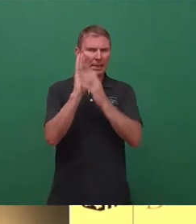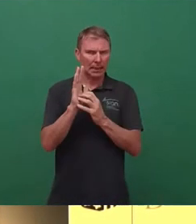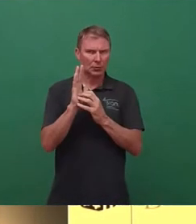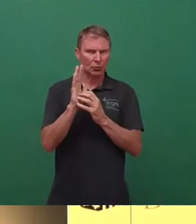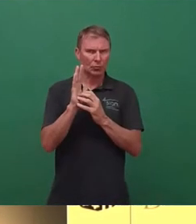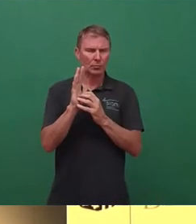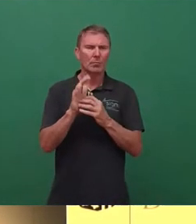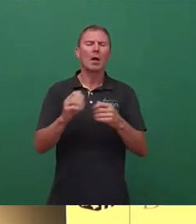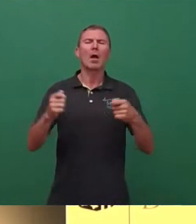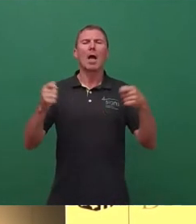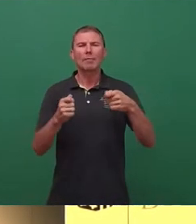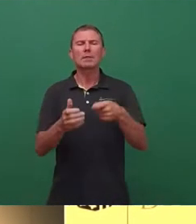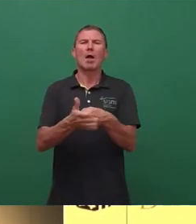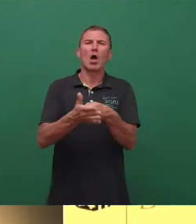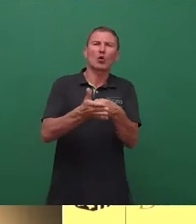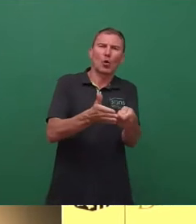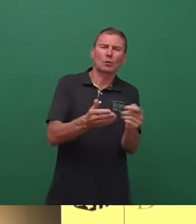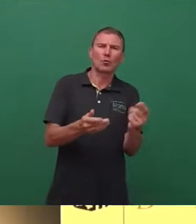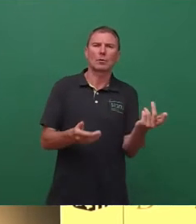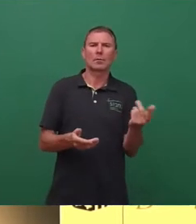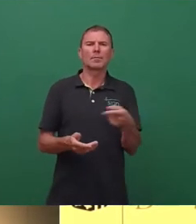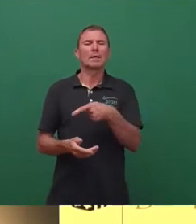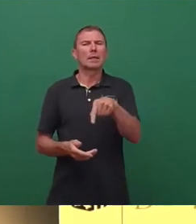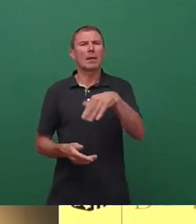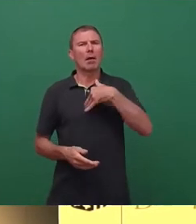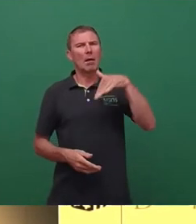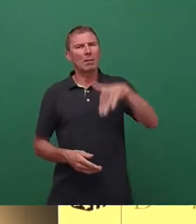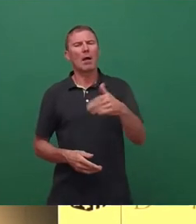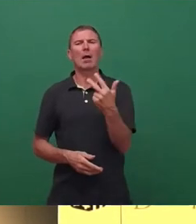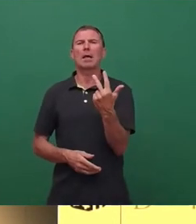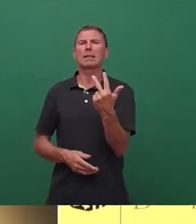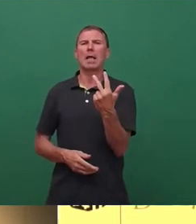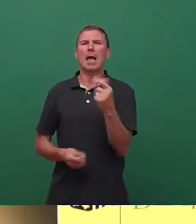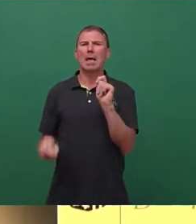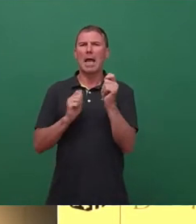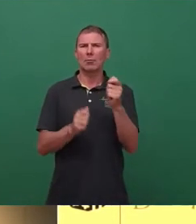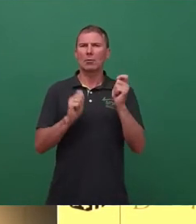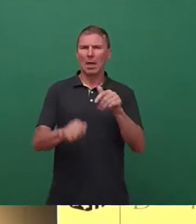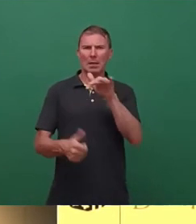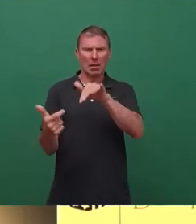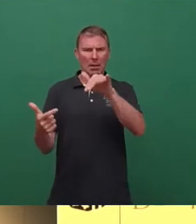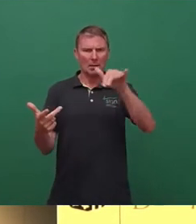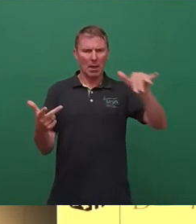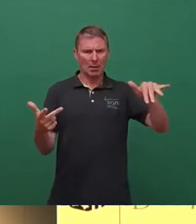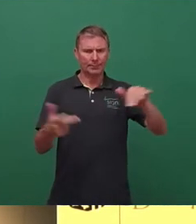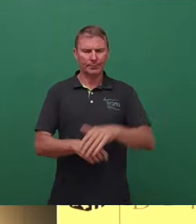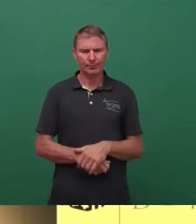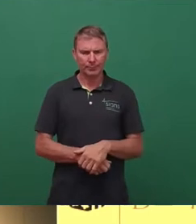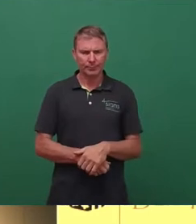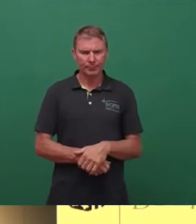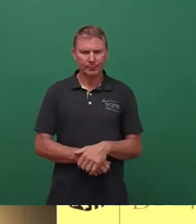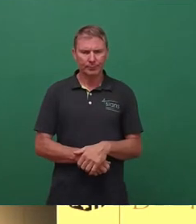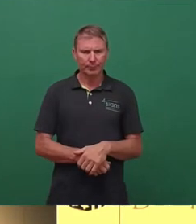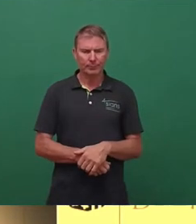investive Kürzungen. Hier liegen mir drei Änderungsanträge vor, die